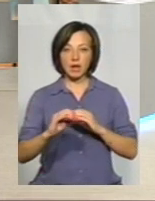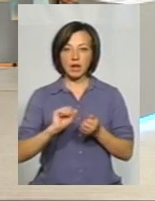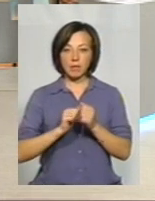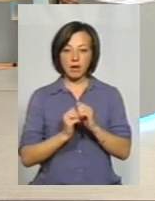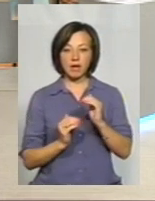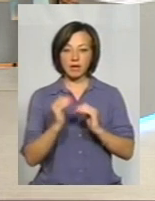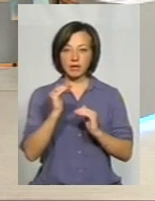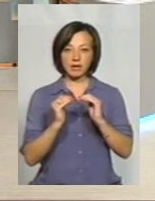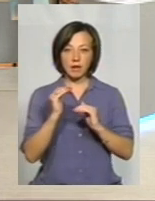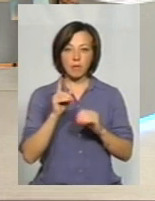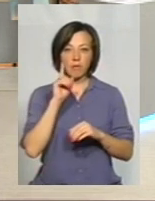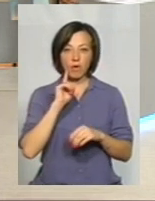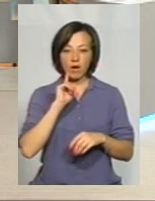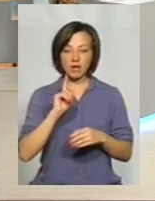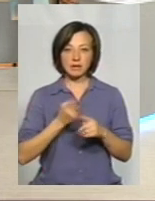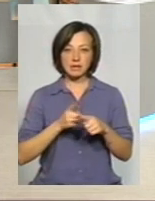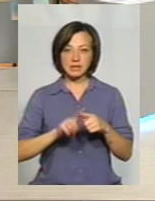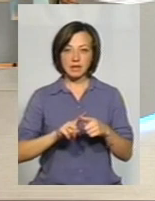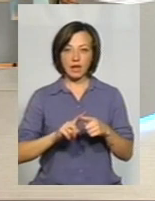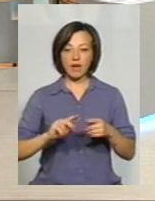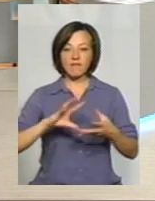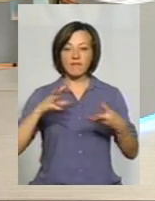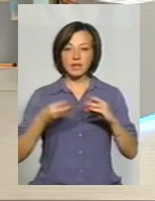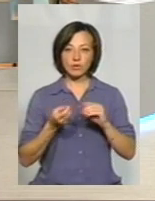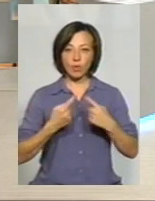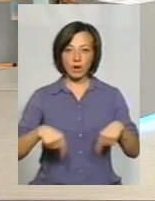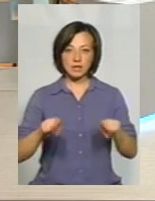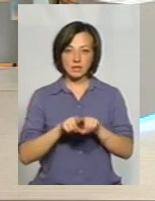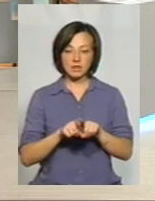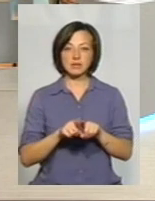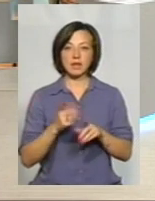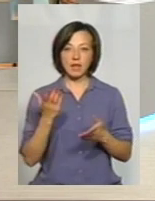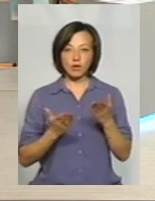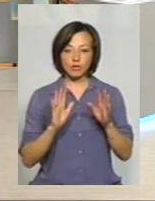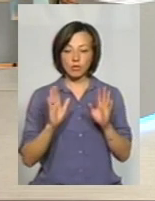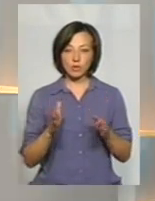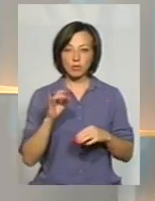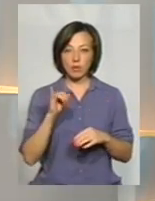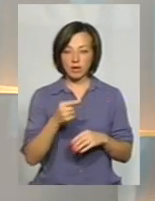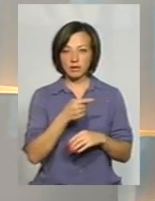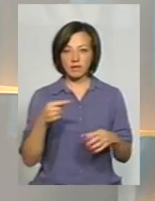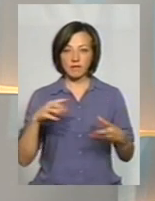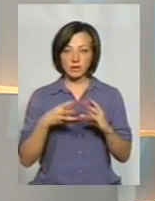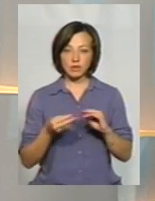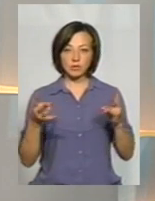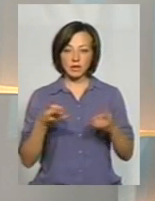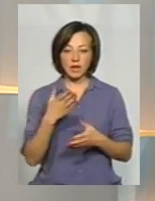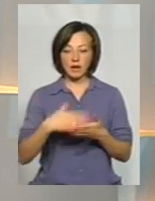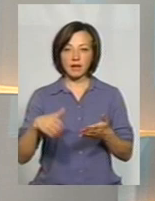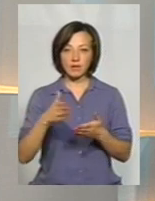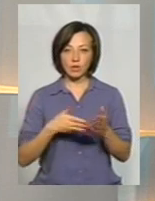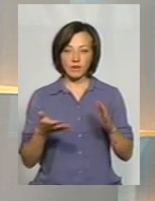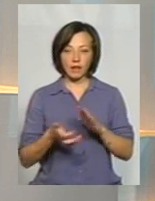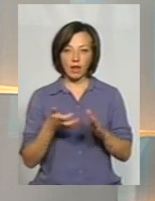верхнього шару, поки не було заключення цієї організації з позитивною висновку. Якщо буде негативний висновок, необхідно ліквідовувати